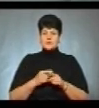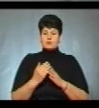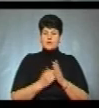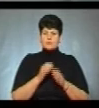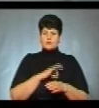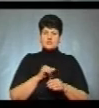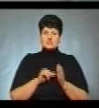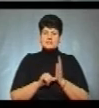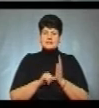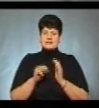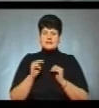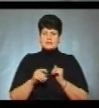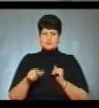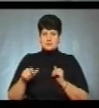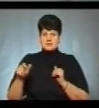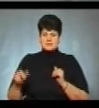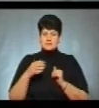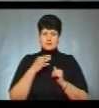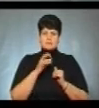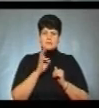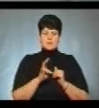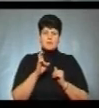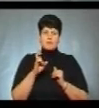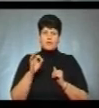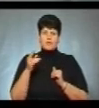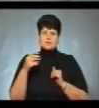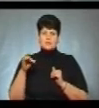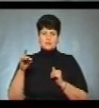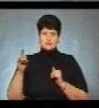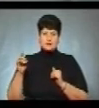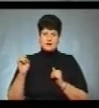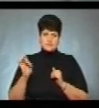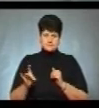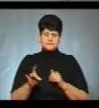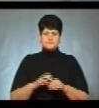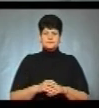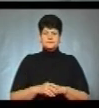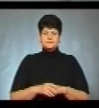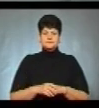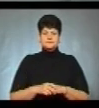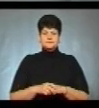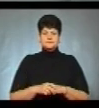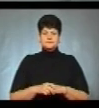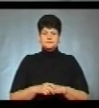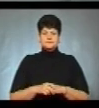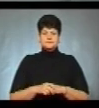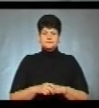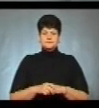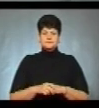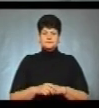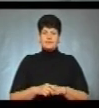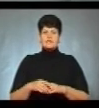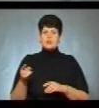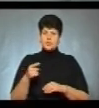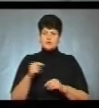60 тисяч осіб, повідомила Надія Боднар, заступник директора Центру первинної медико-санітарної допомоги Тернополя. В